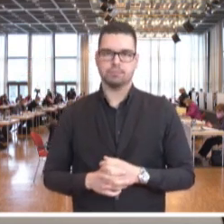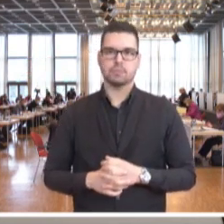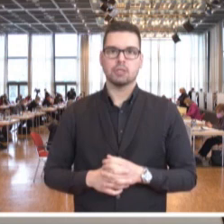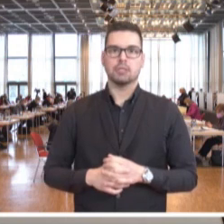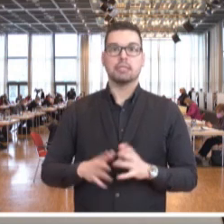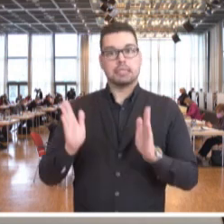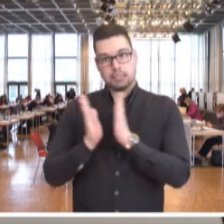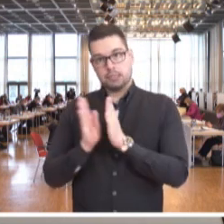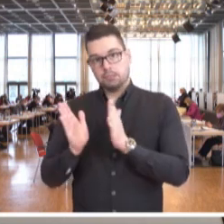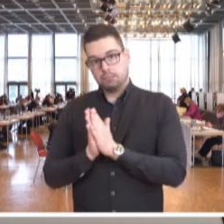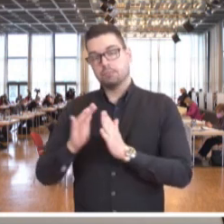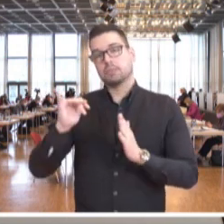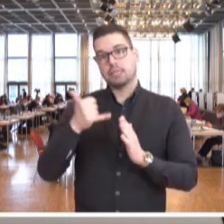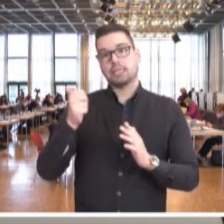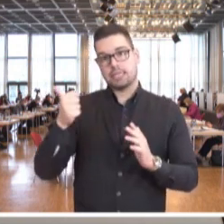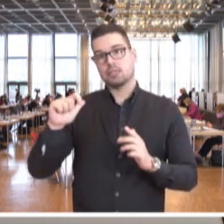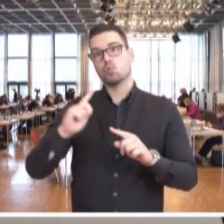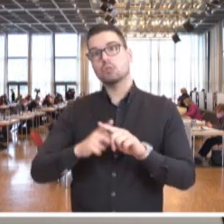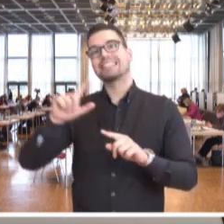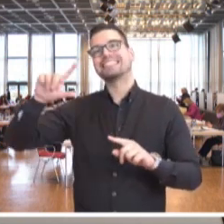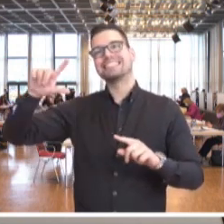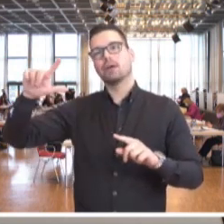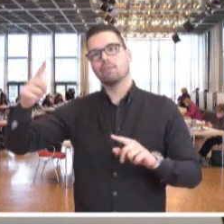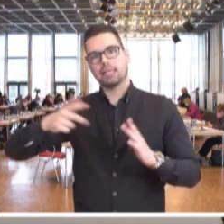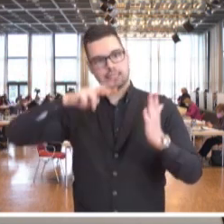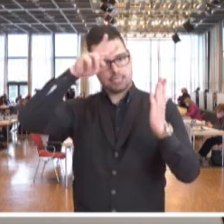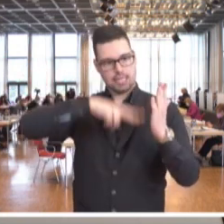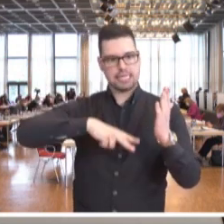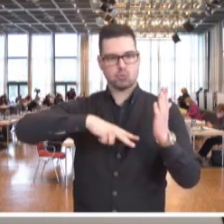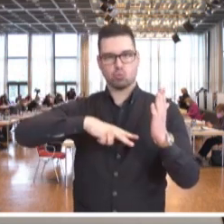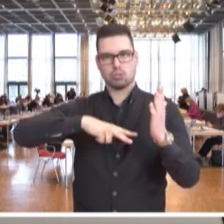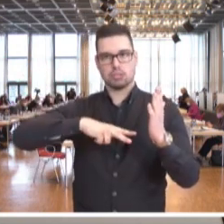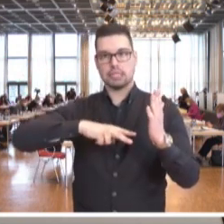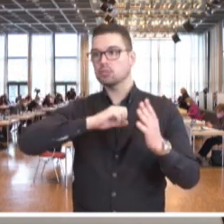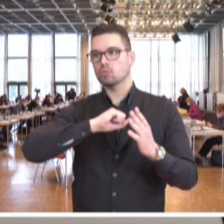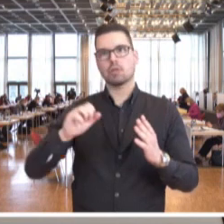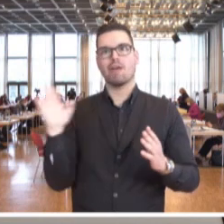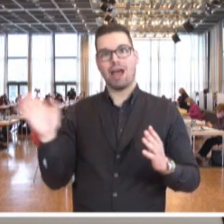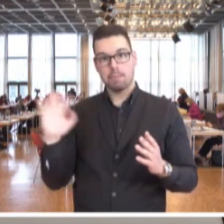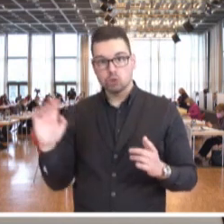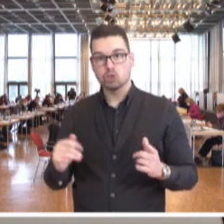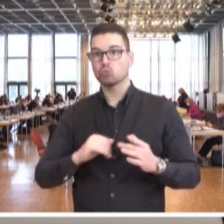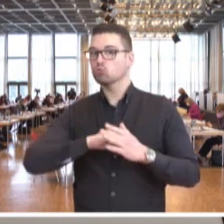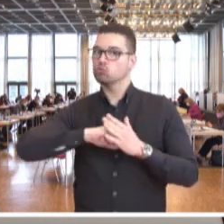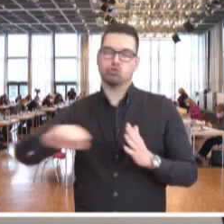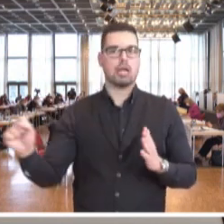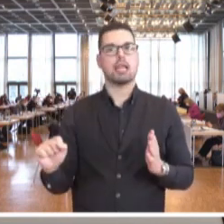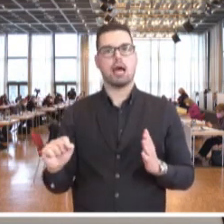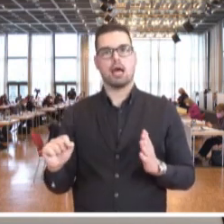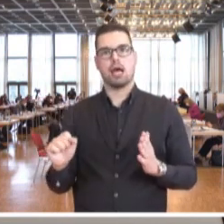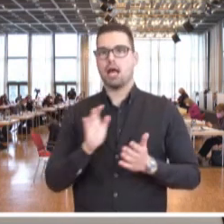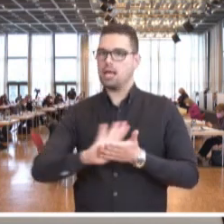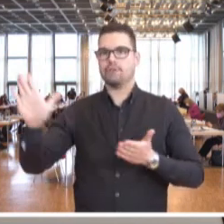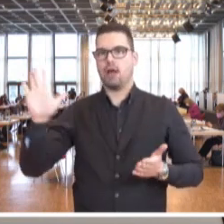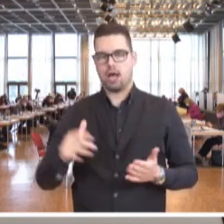Zustimmung zu diesem Gesetz in erster und zweiter Lesung auch, damit es dann auch mit Verabschiedung auch in der Verkündung direkt zum